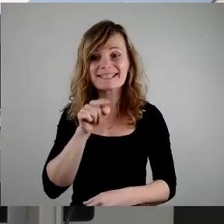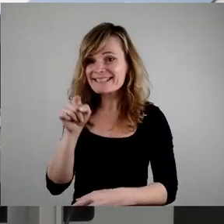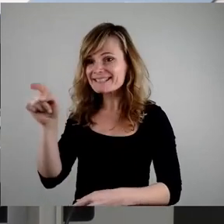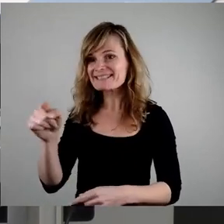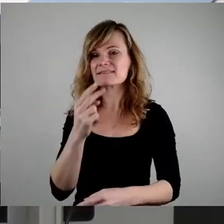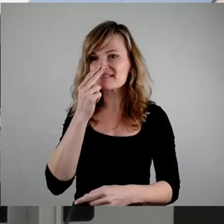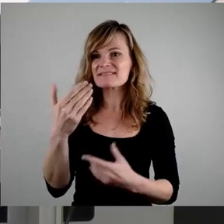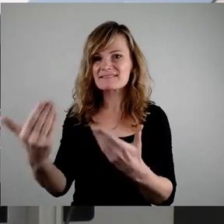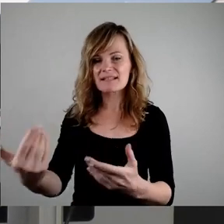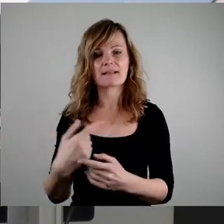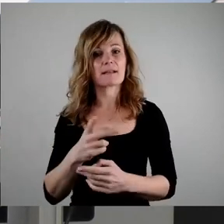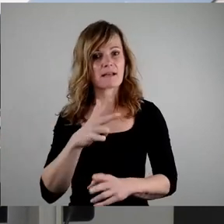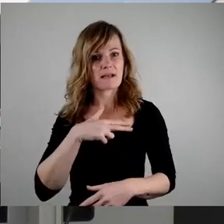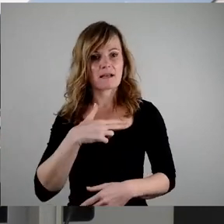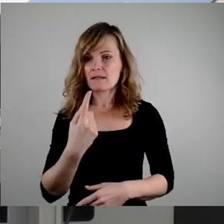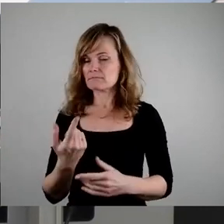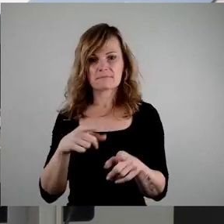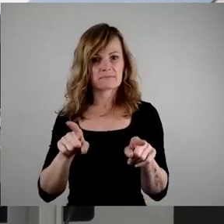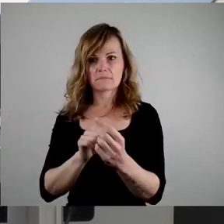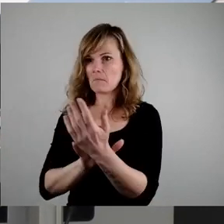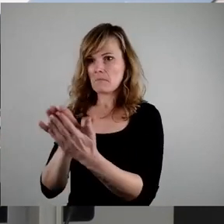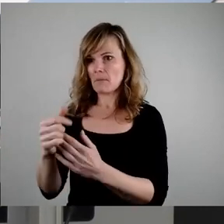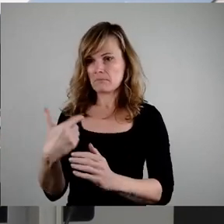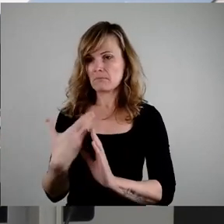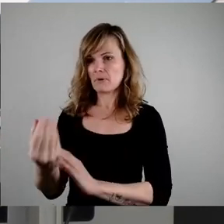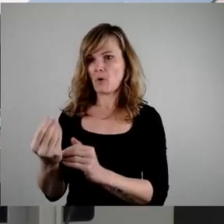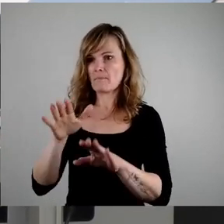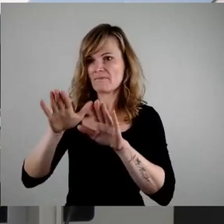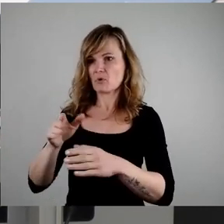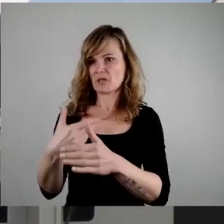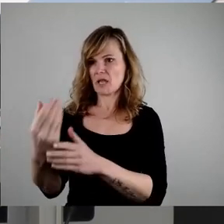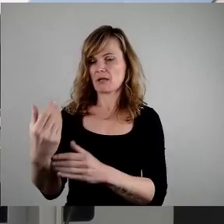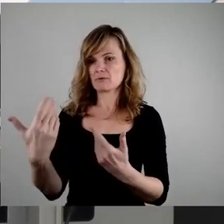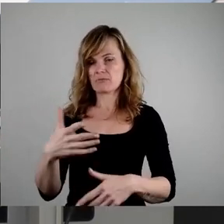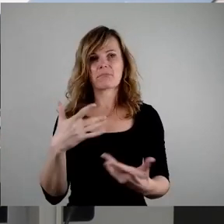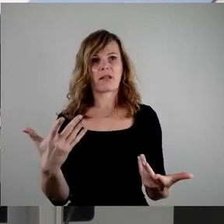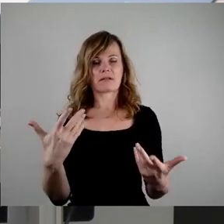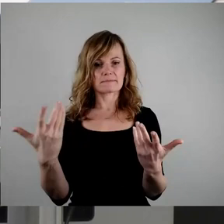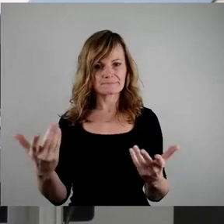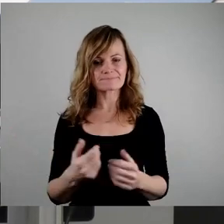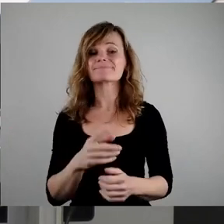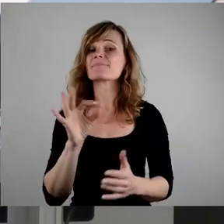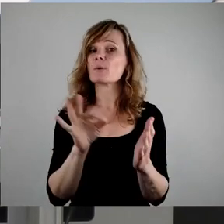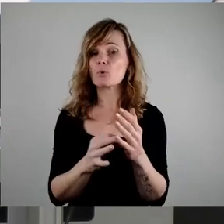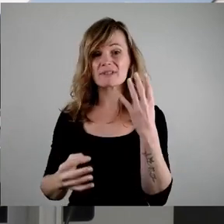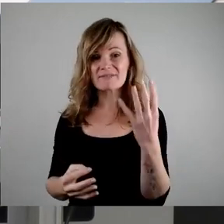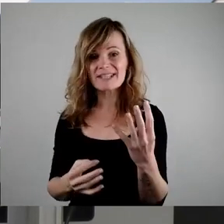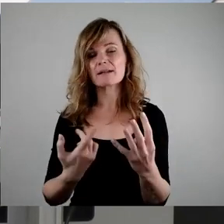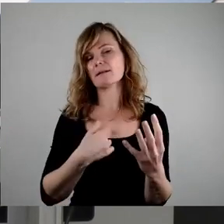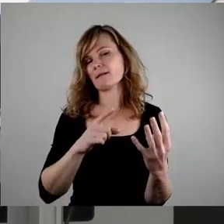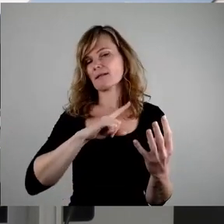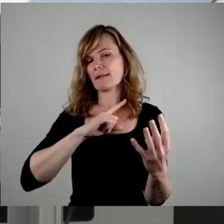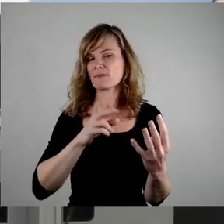ist, dass diese genauso überfahren werden wie wir. In Punkt 4 wollen wir etwas aus meiner Sicht völlig Normales verankern,